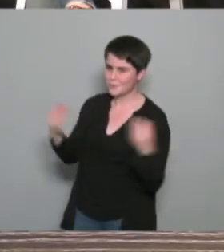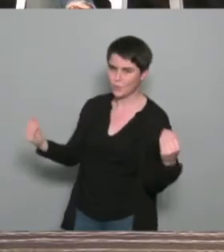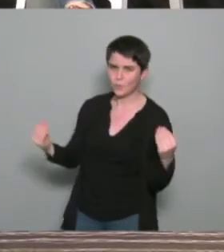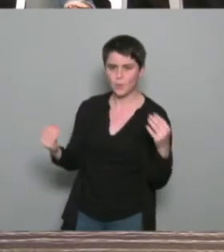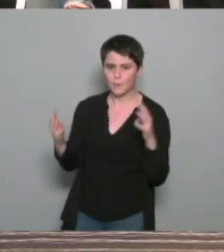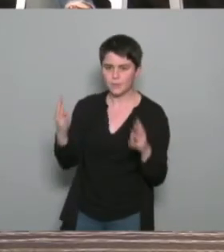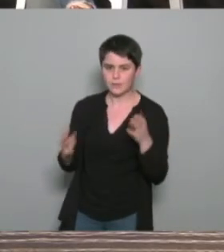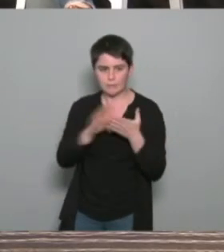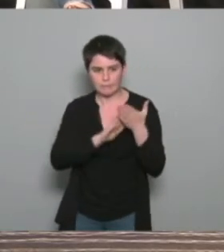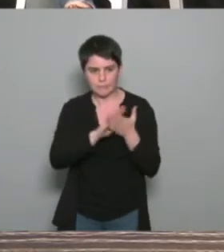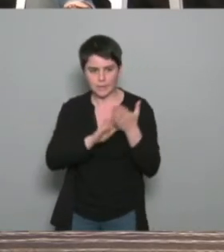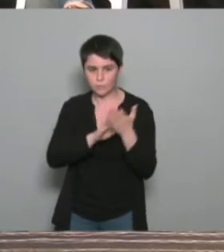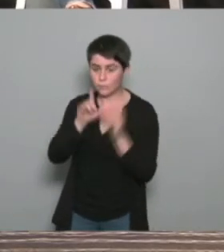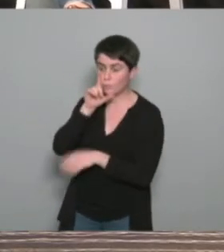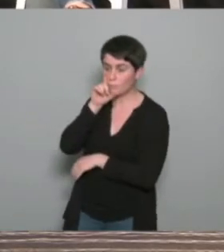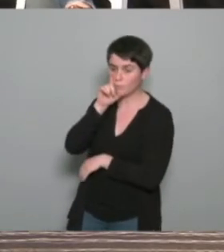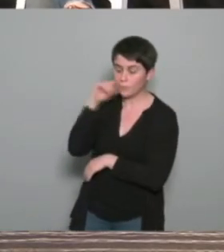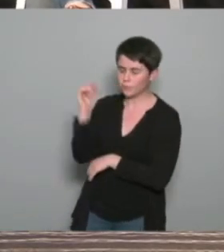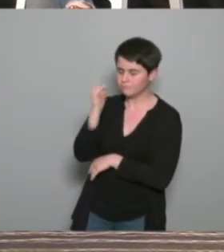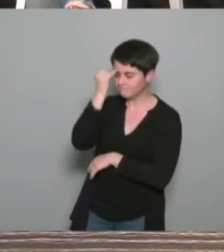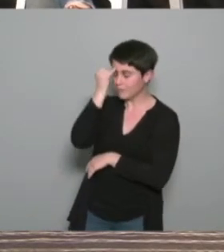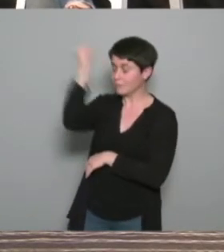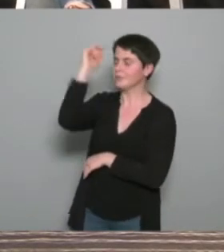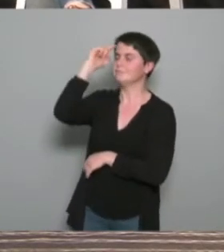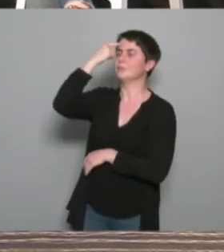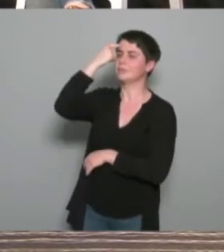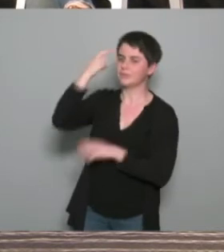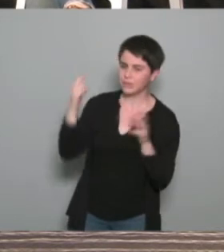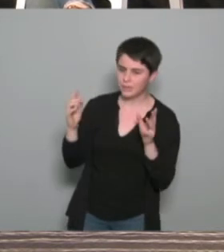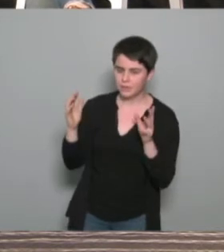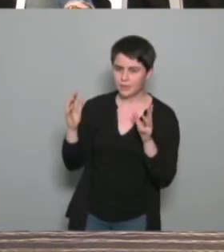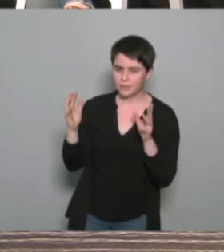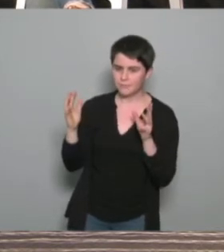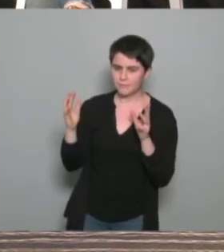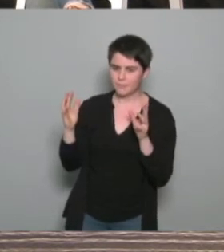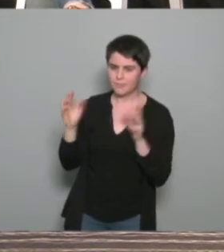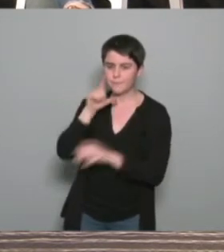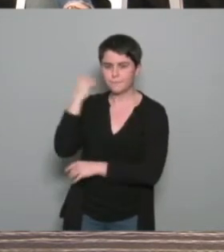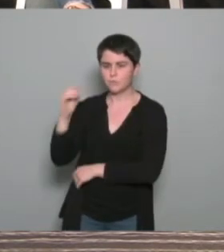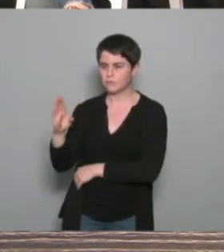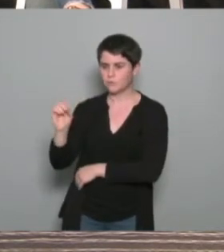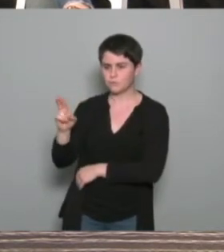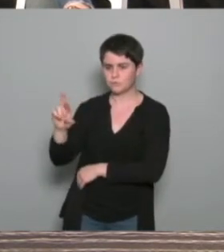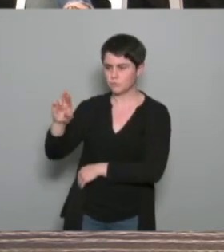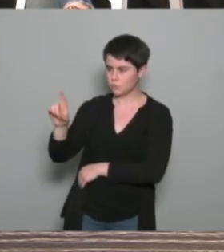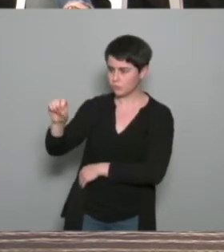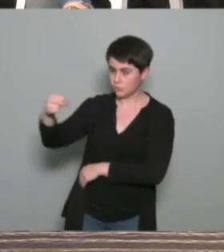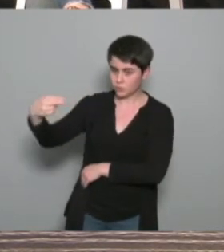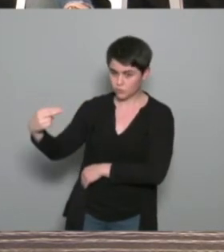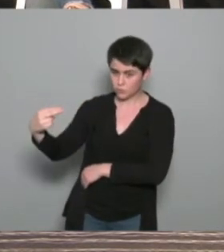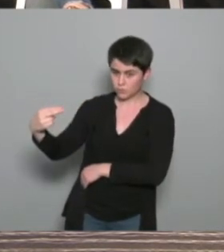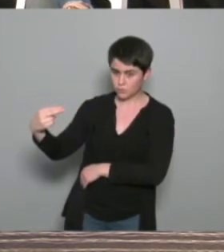peut-être rebondir. Excusez-moi, M. Marais, j'ai une idée qui me vient en tête comme ça. C'est M. Bourdon qui est dans le champ